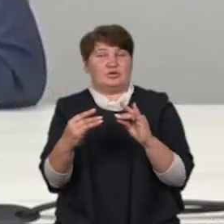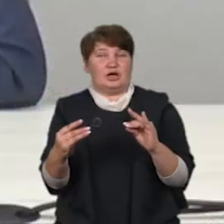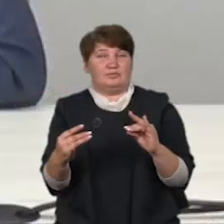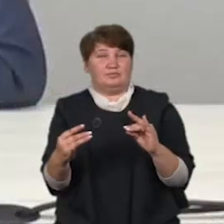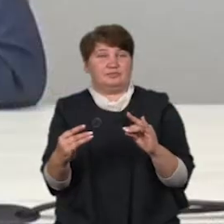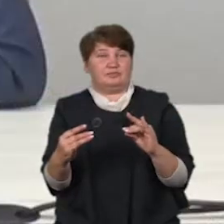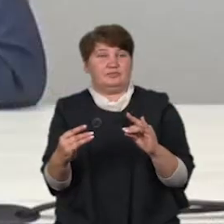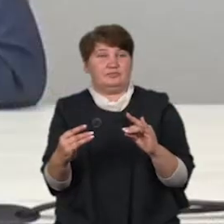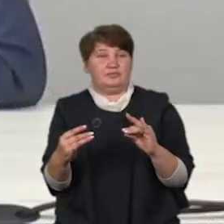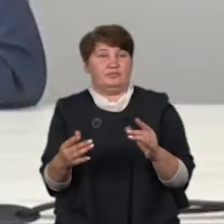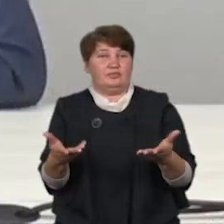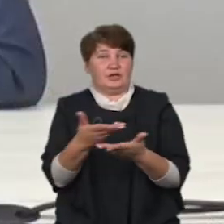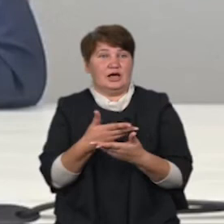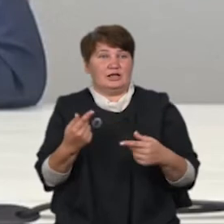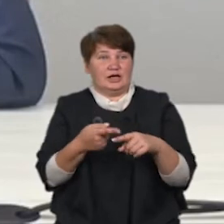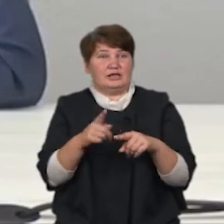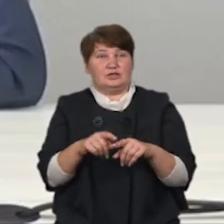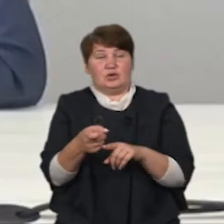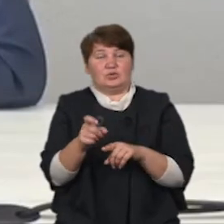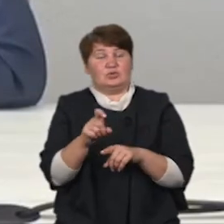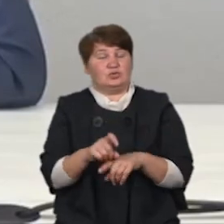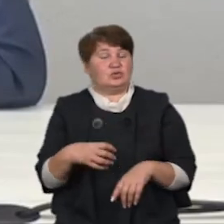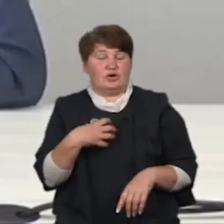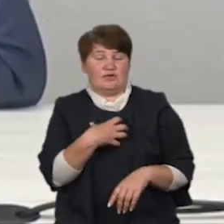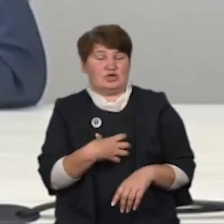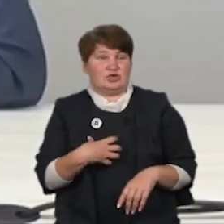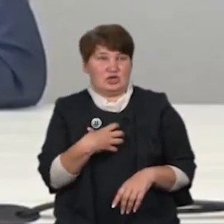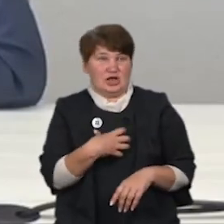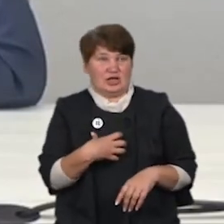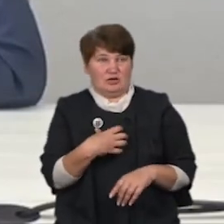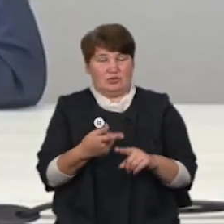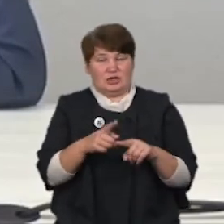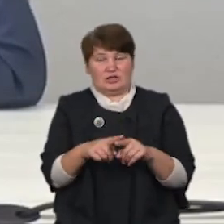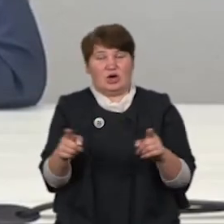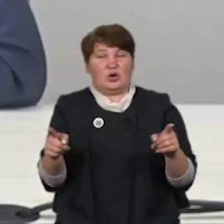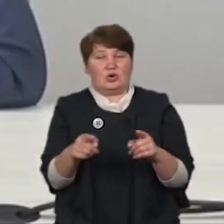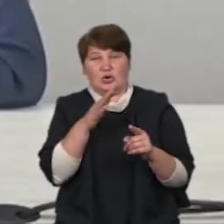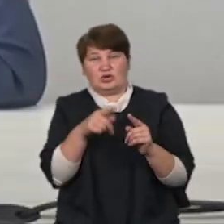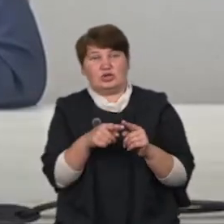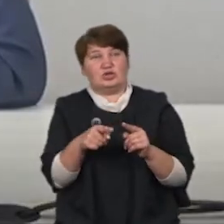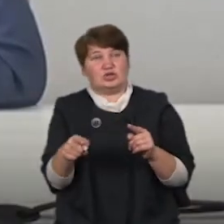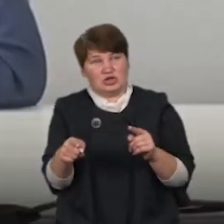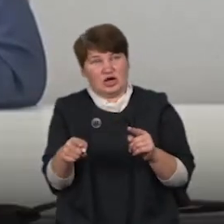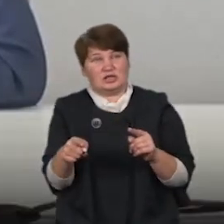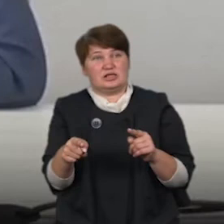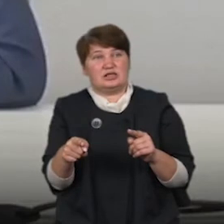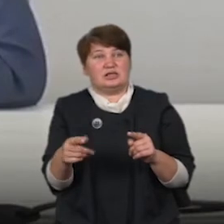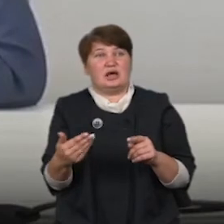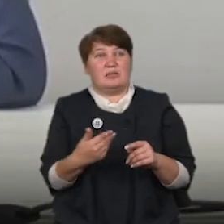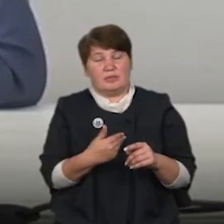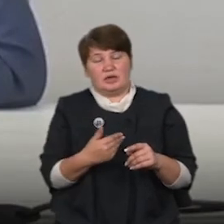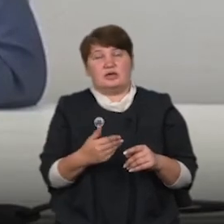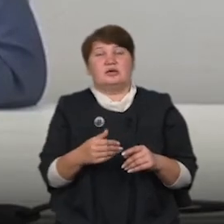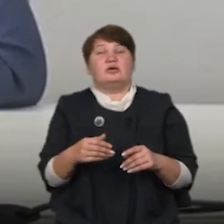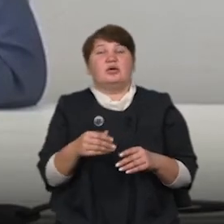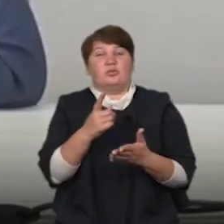Для нас це є дуже важливо, це і великий виклик, тому що за цей короткий час до кінця грудня треба виконати роботи на цю